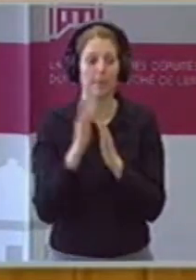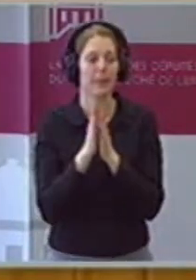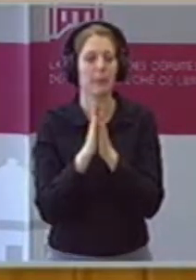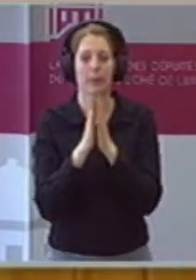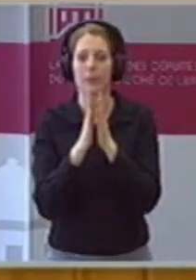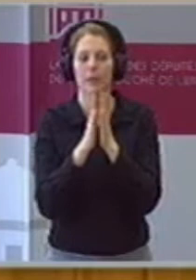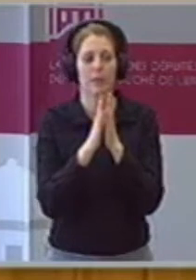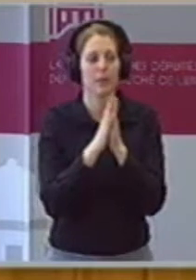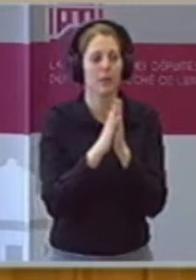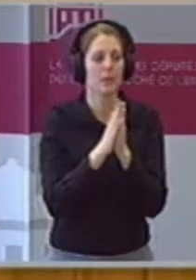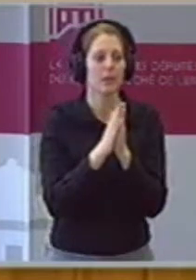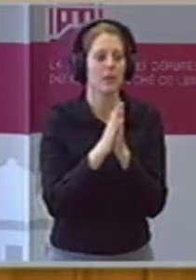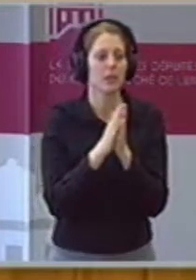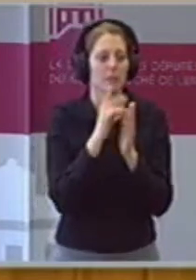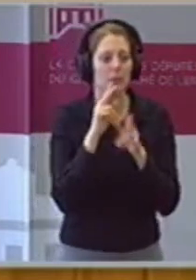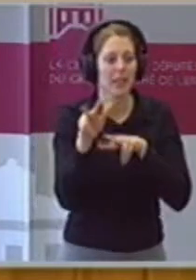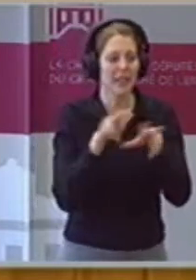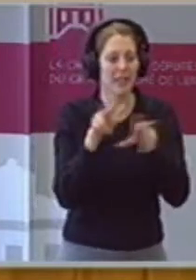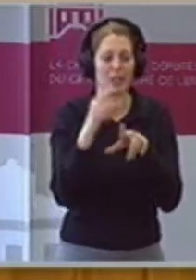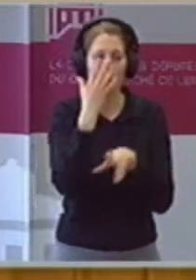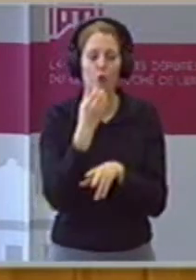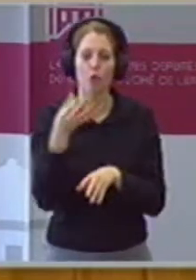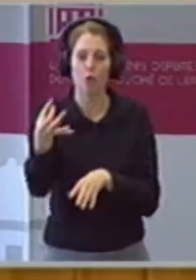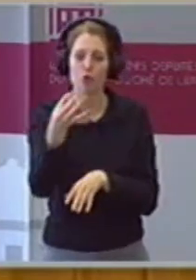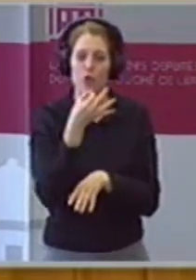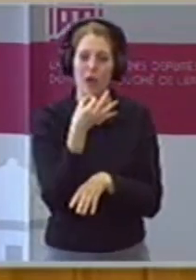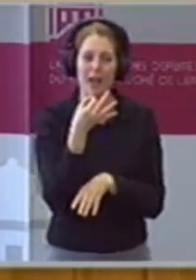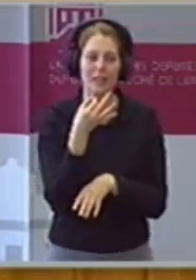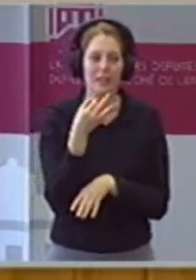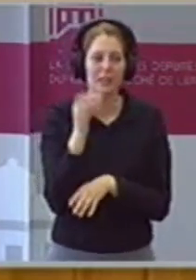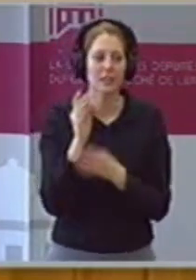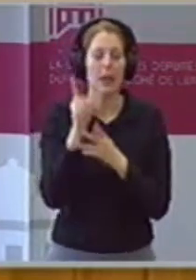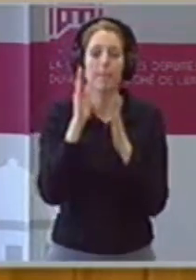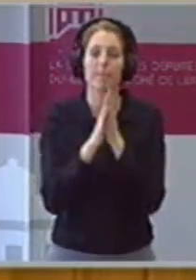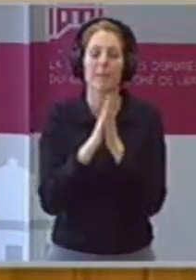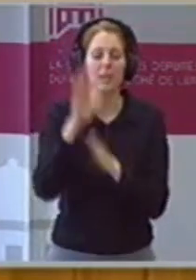Sie sich... Die Regierung hat es häufig nur zu lauschen, aber nur können Sie so viel schwarzen, wie Sie wollen.